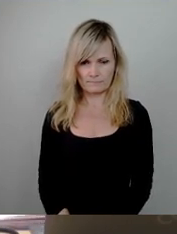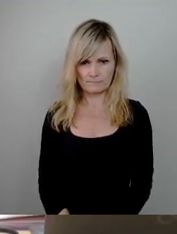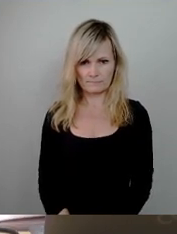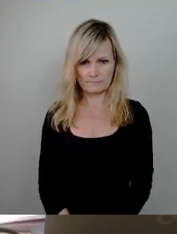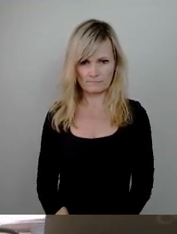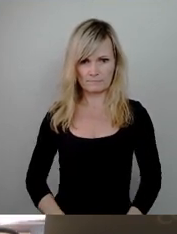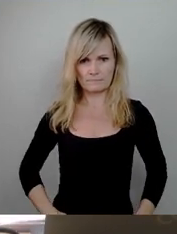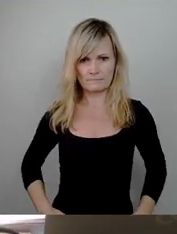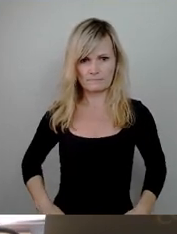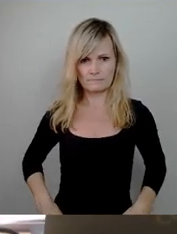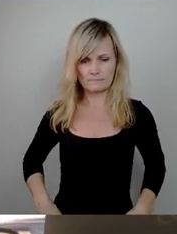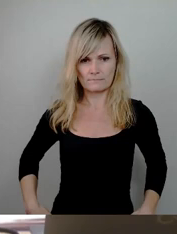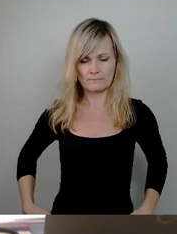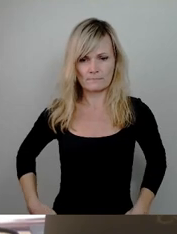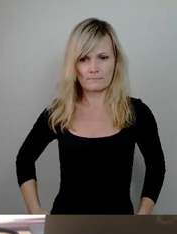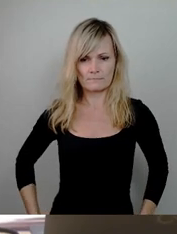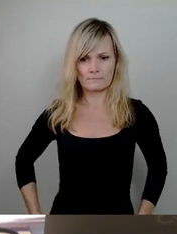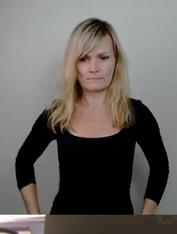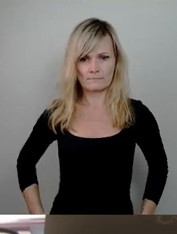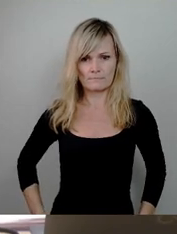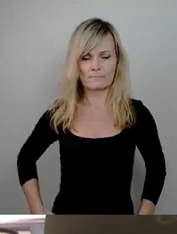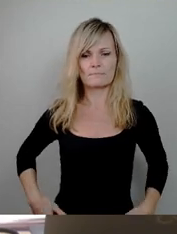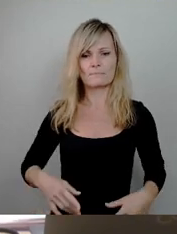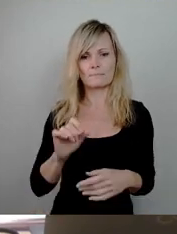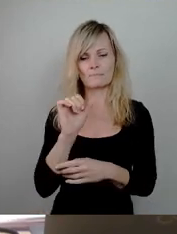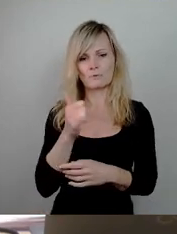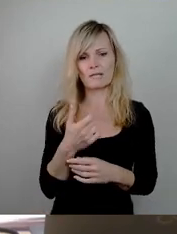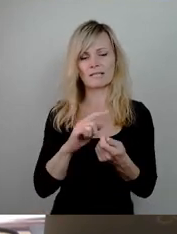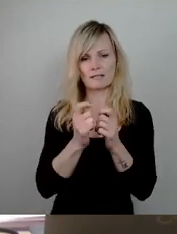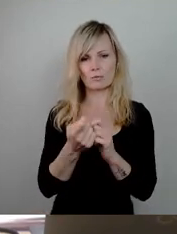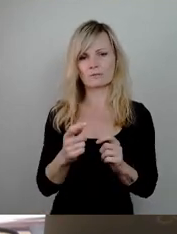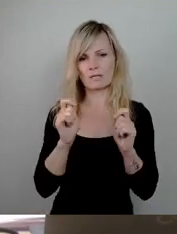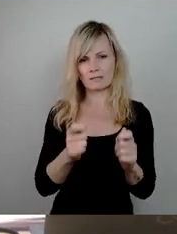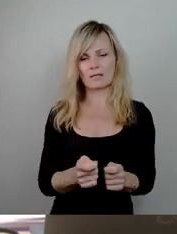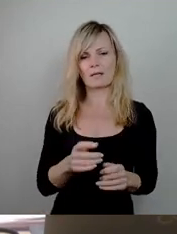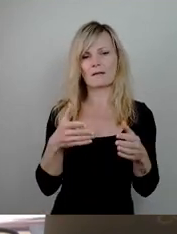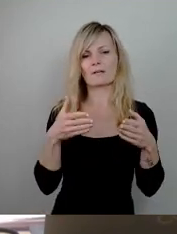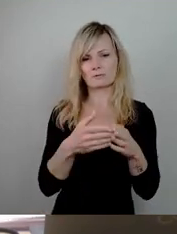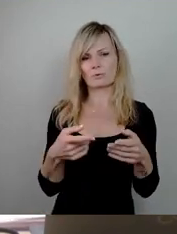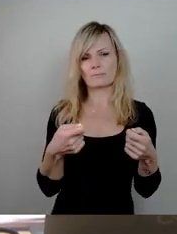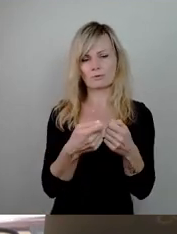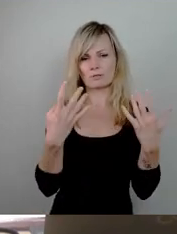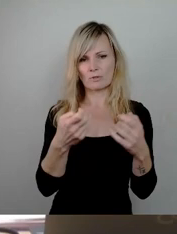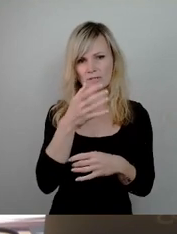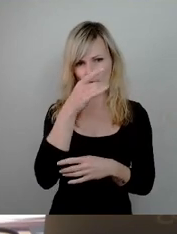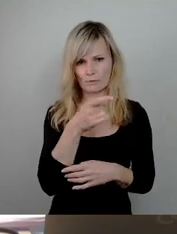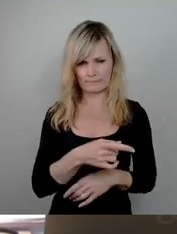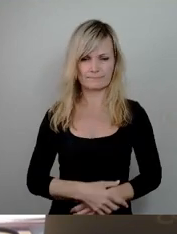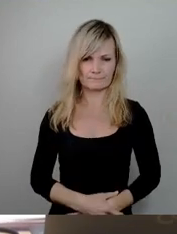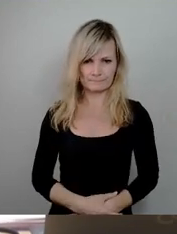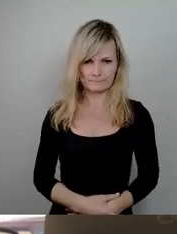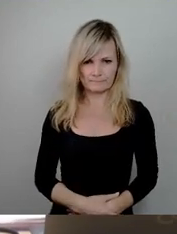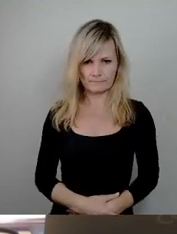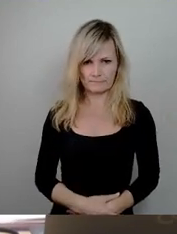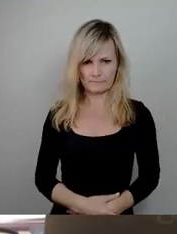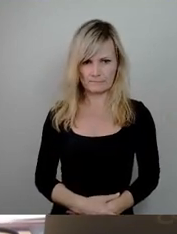90 Die Grünen zur Abstimmung stellen, der den Punkt 3 im Ausschussbericht verändert. Wer hier zustimmen kann, den bitte